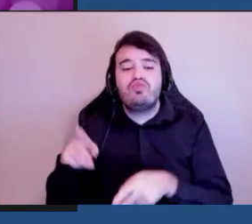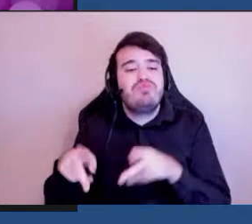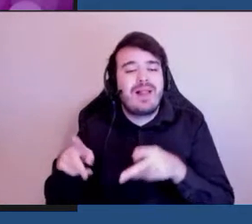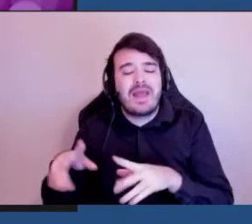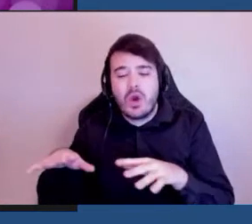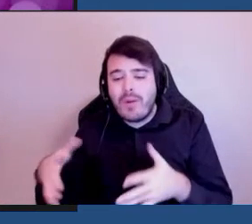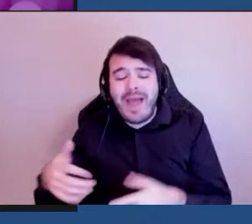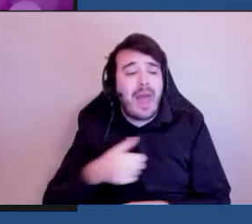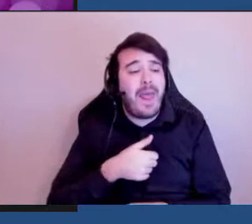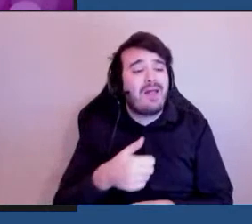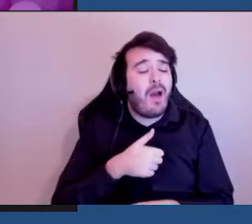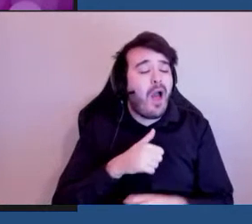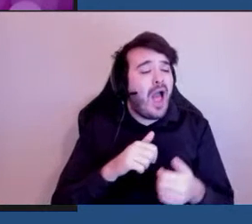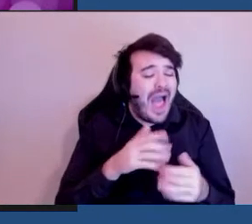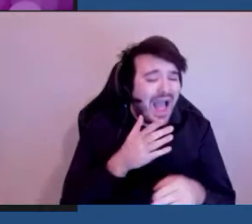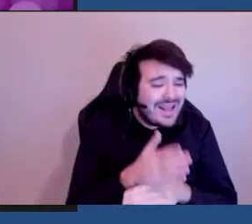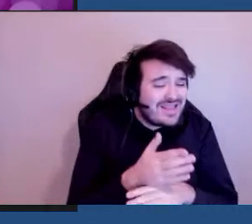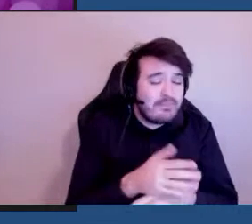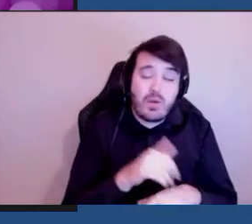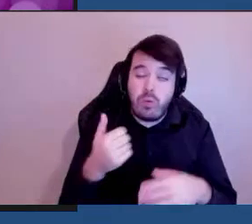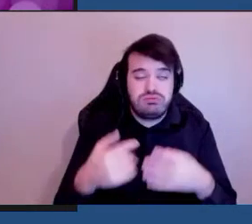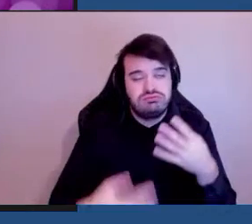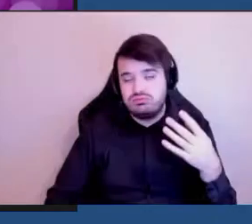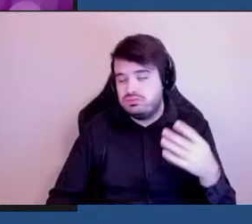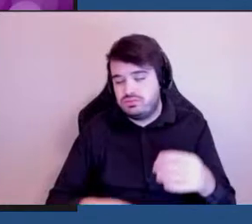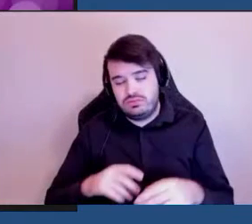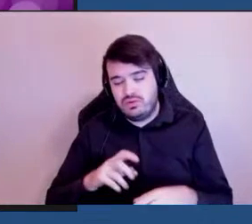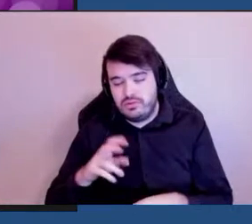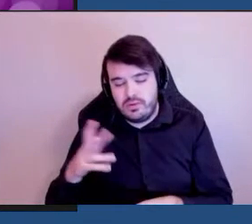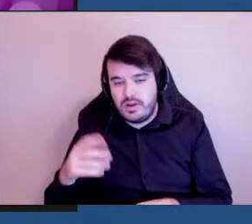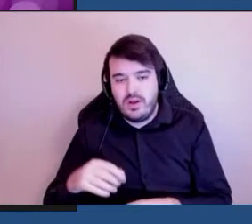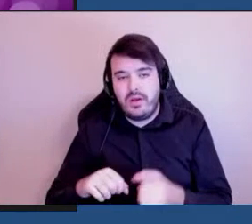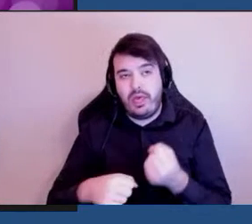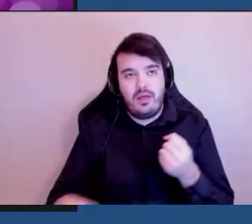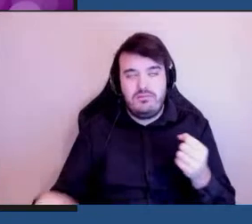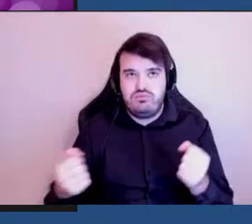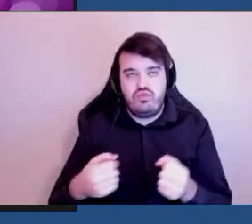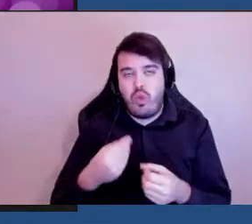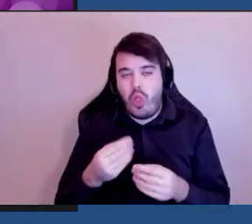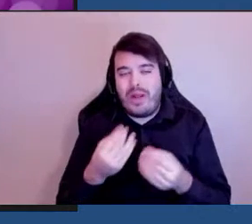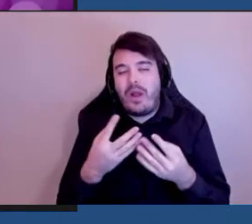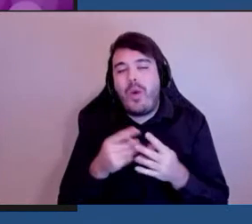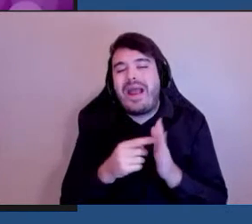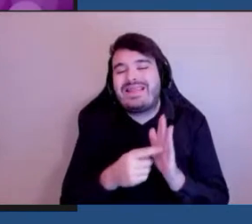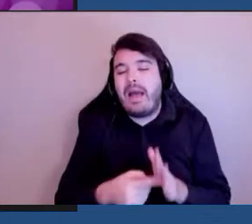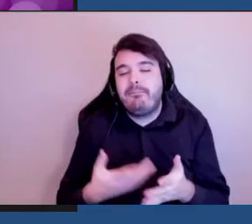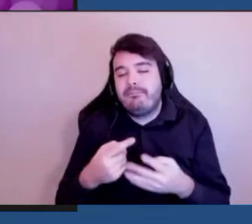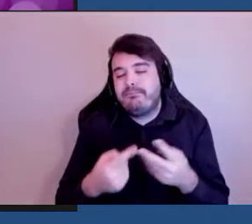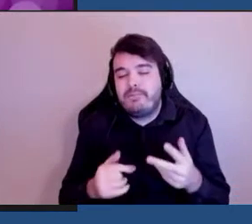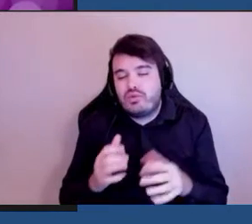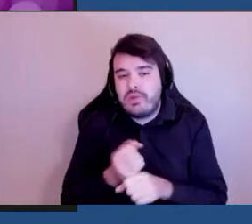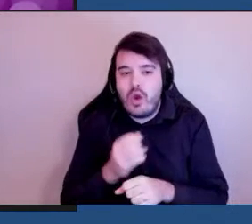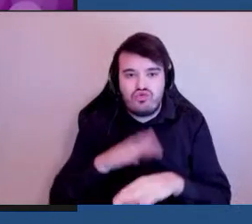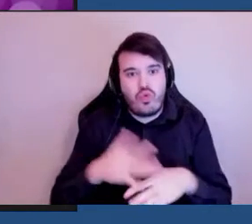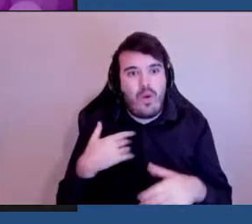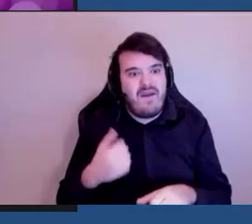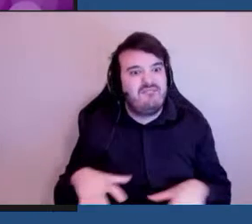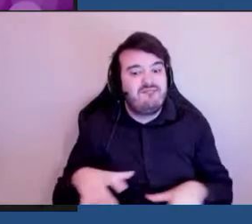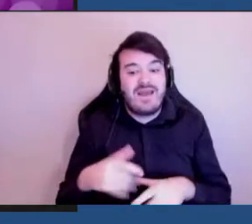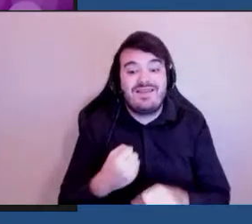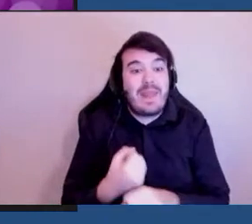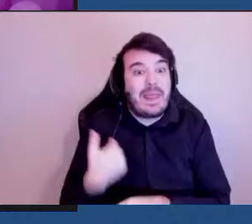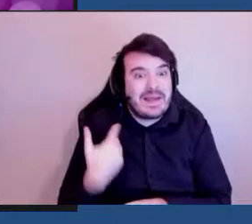transport accessible et j'en passe. J'aimerais vous donner quelques exemples tirés du travail qu'on effectue cette année. Les rapports